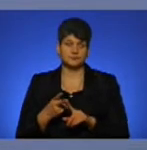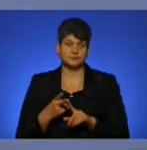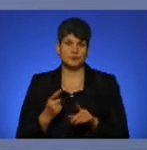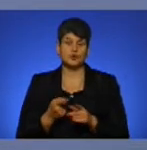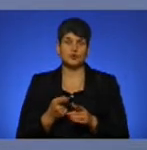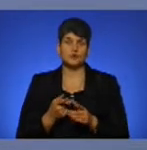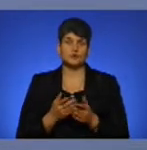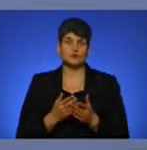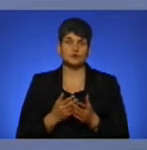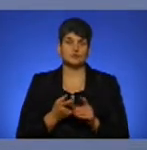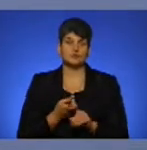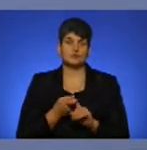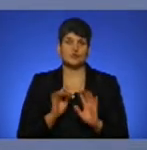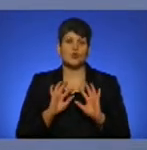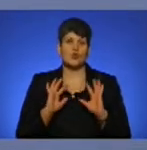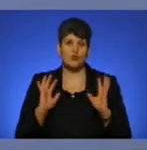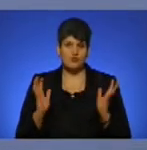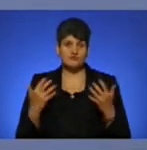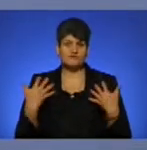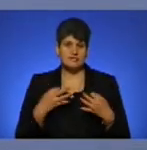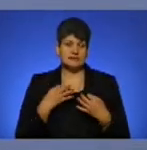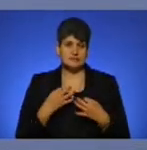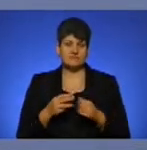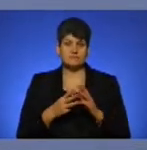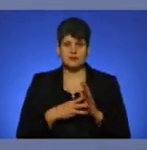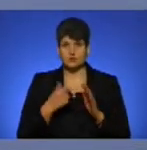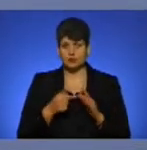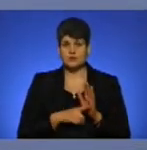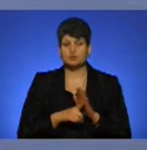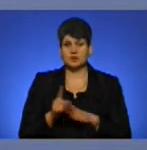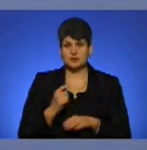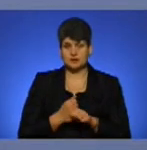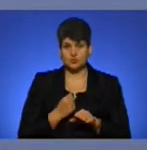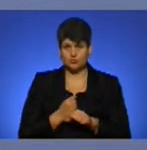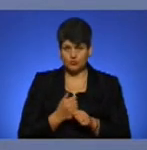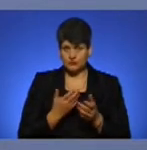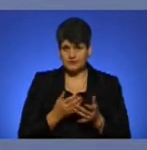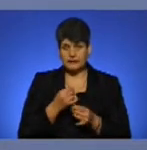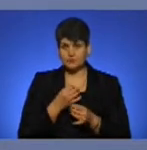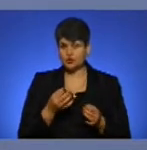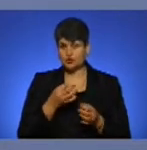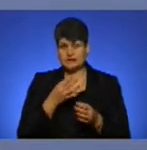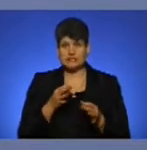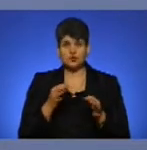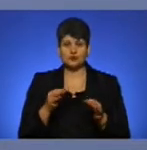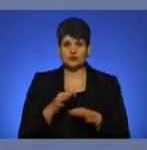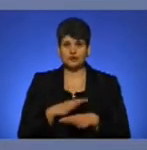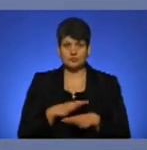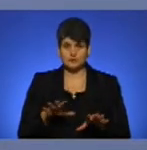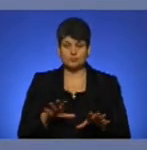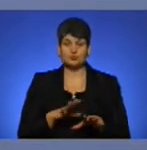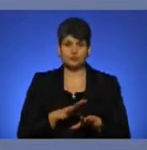огорожі, я вже сказав, що у 18-му році почалися ці роботи, тому не можу сказати, що нічого не відбулося.